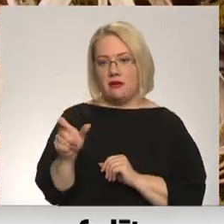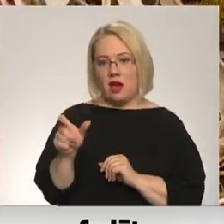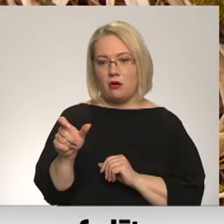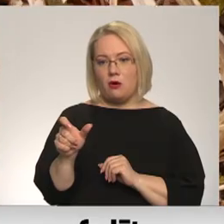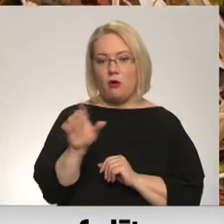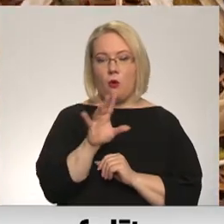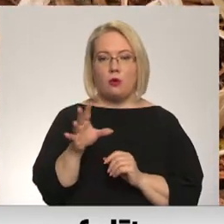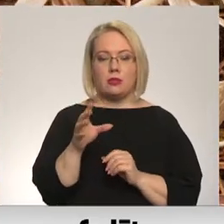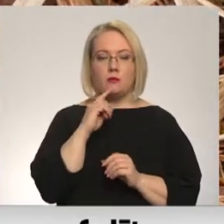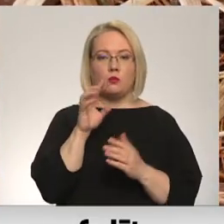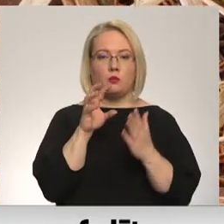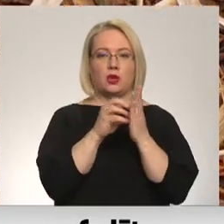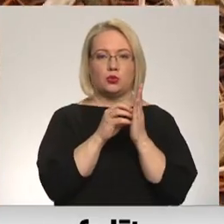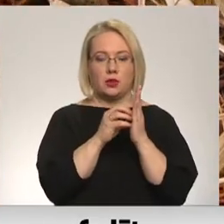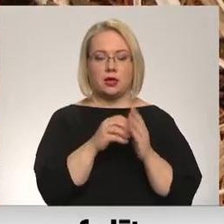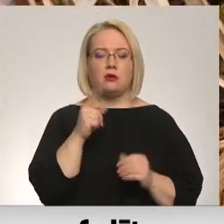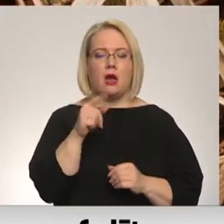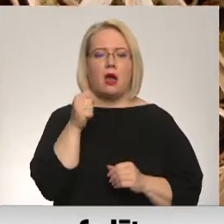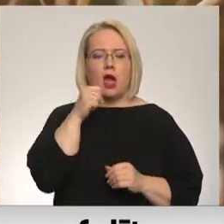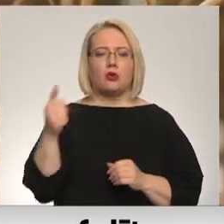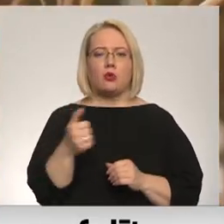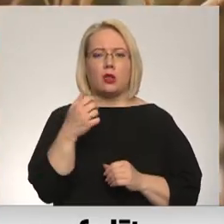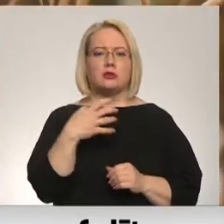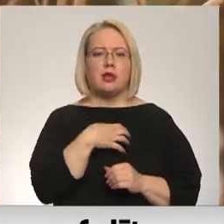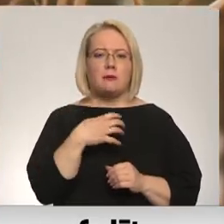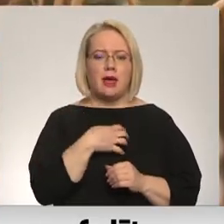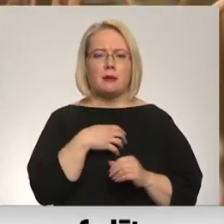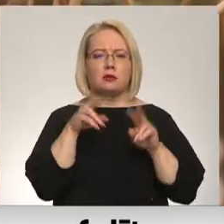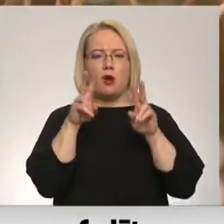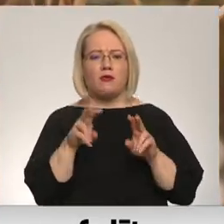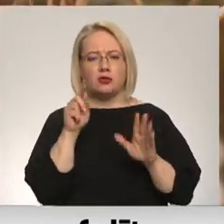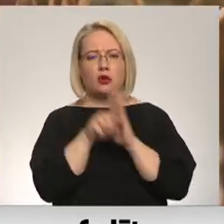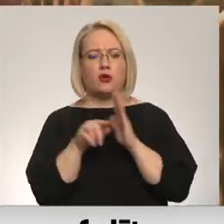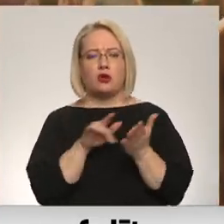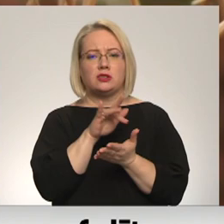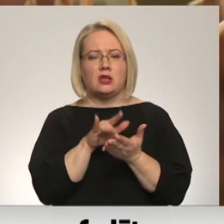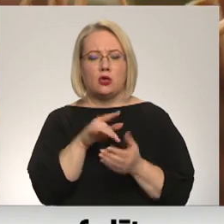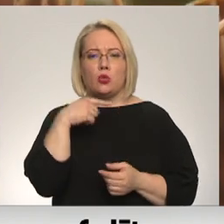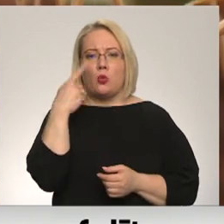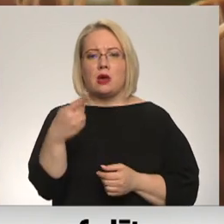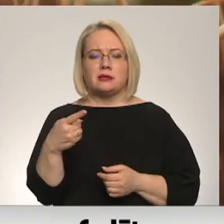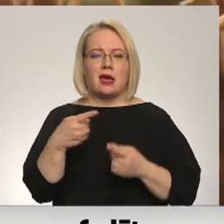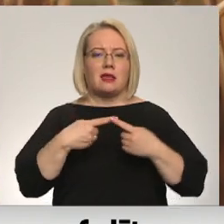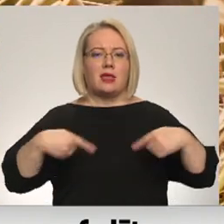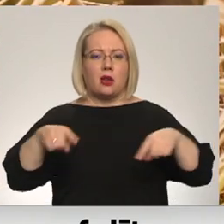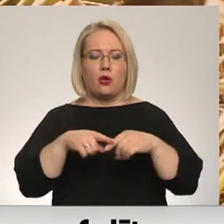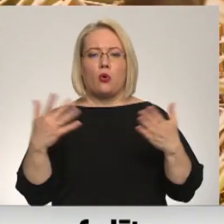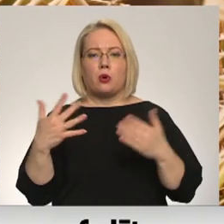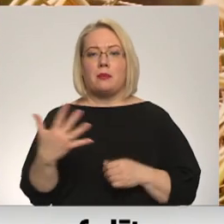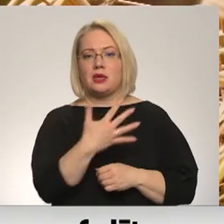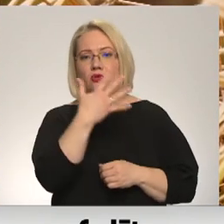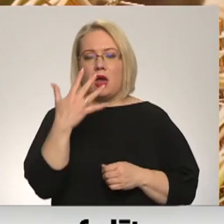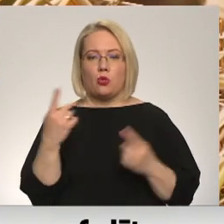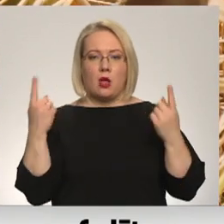tikt pie maltītas. Ik gadu slimību profilaks un kontrols centrs nosaka endemiskās teritorijas, kur pēdējo piecu gadu laikā pēc